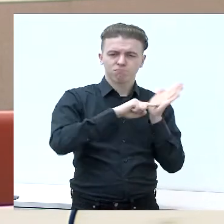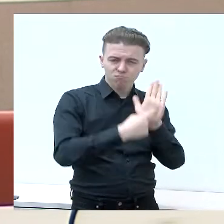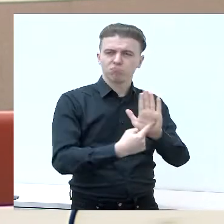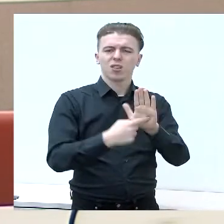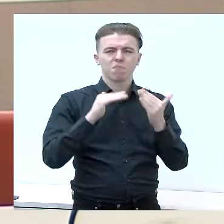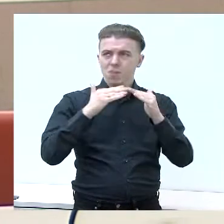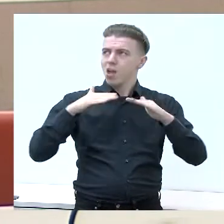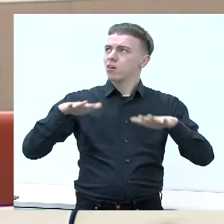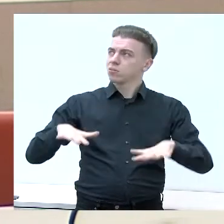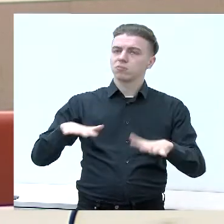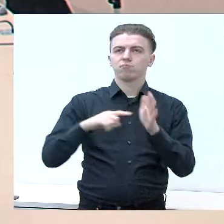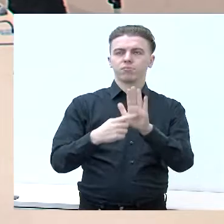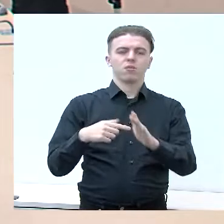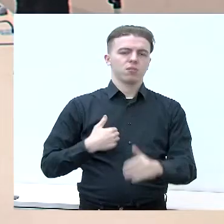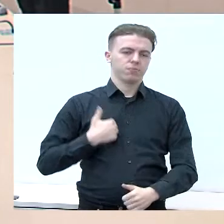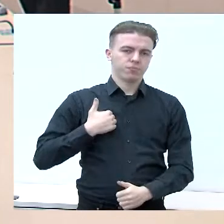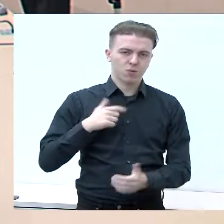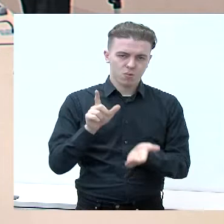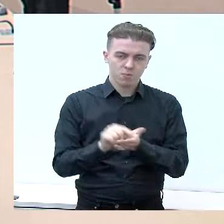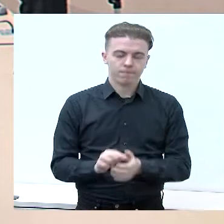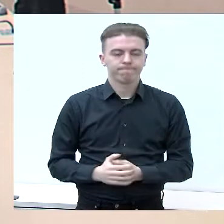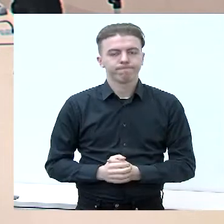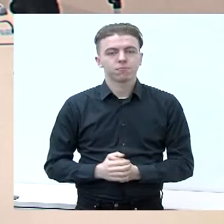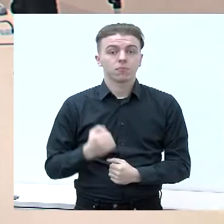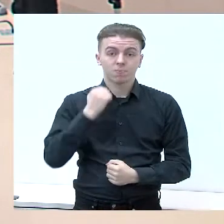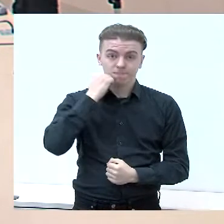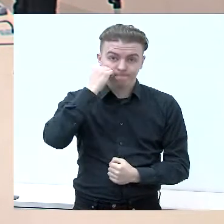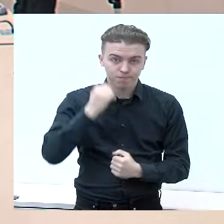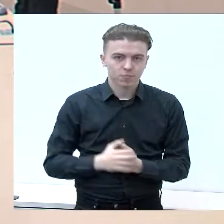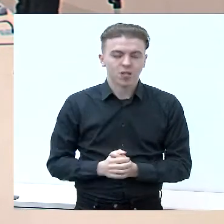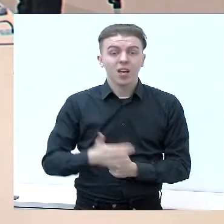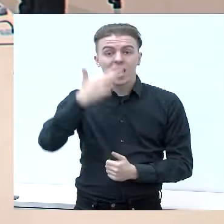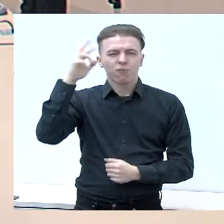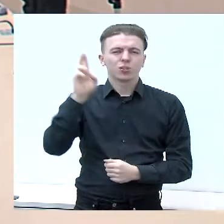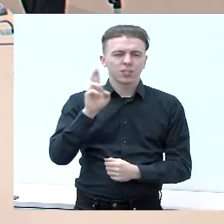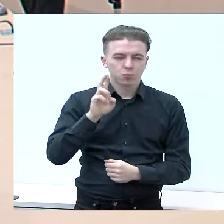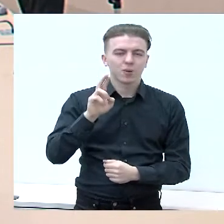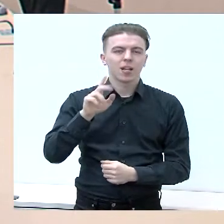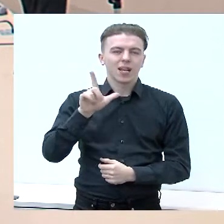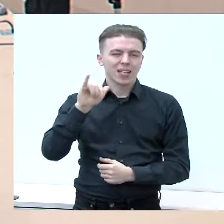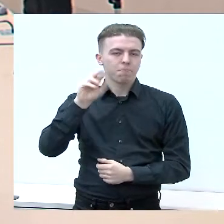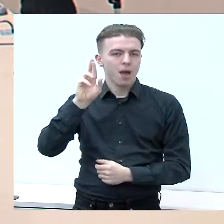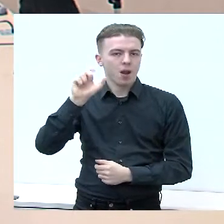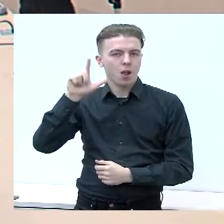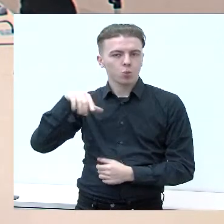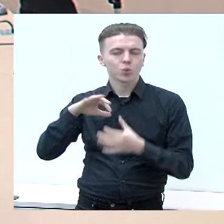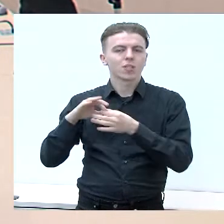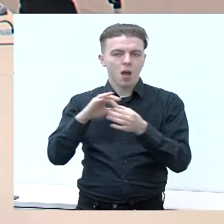kalbaryjos kraštą. Dėkui. Lietuvos Respublikos Liberalų Sąjūdės, prašom, Dėminis.